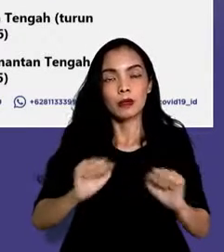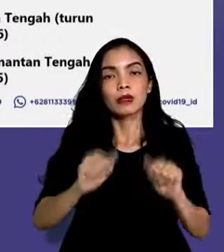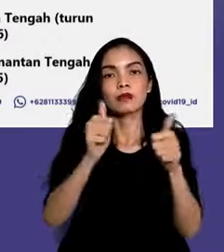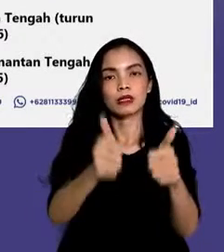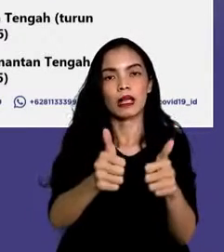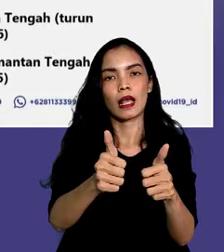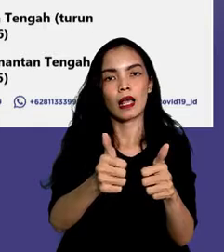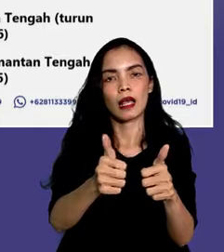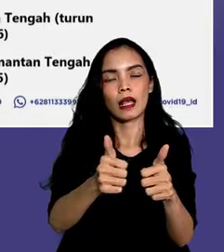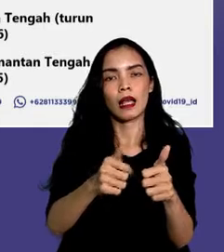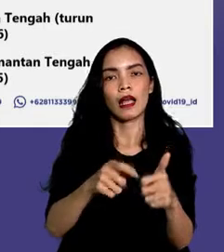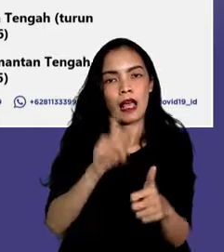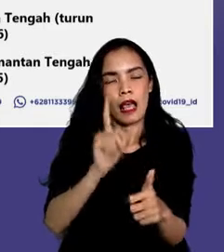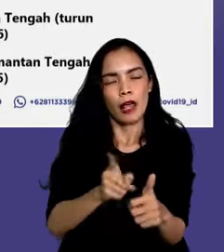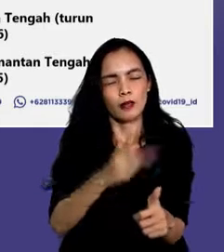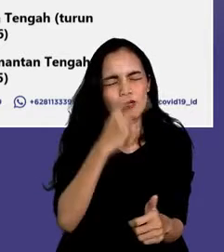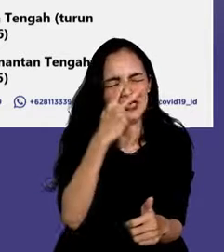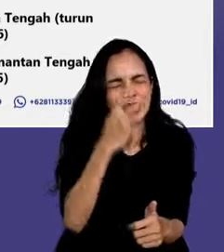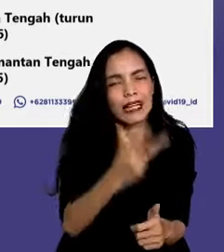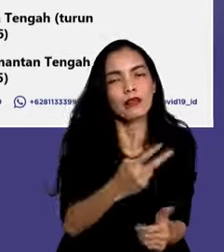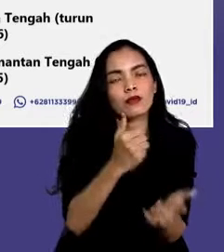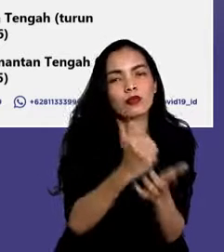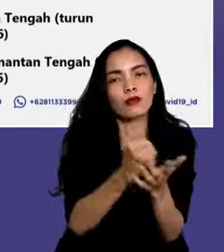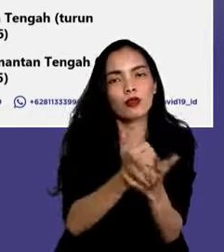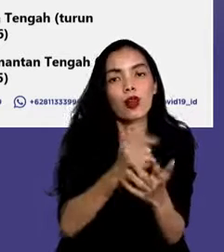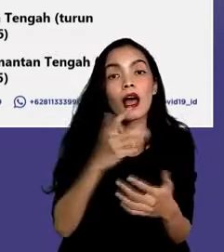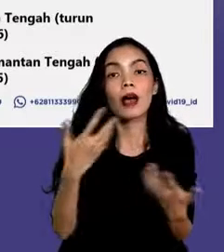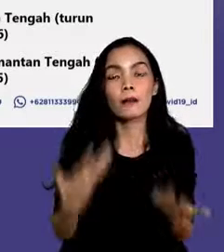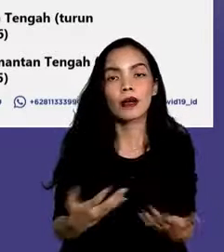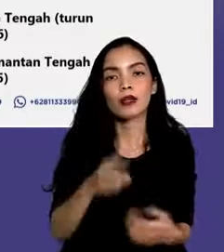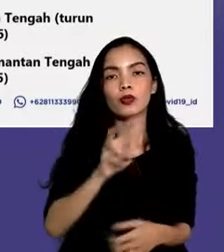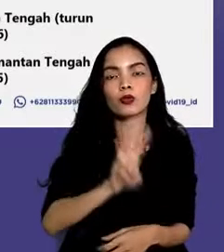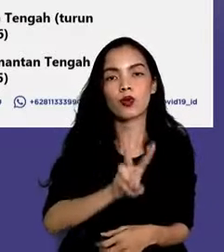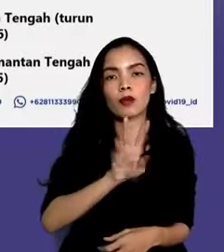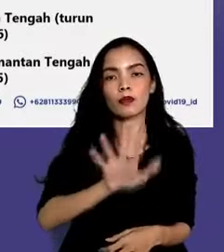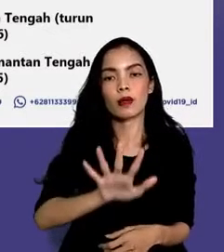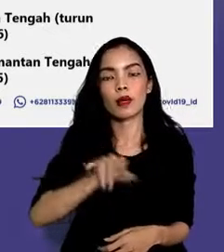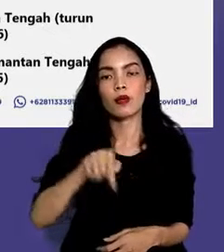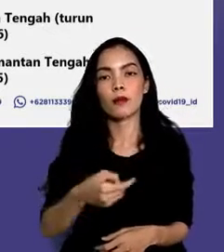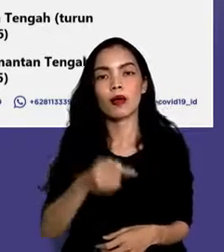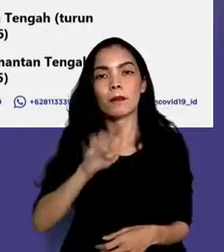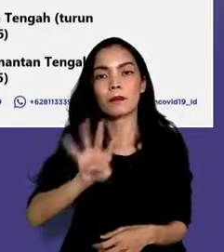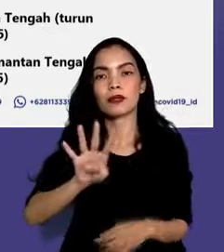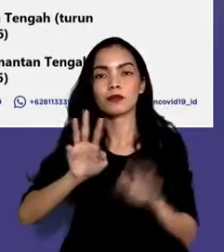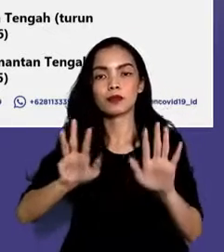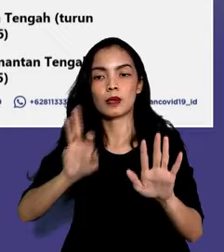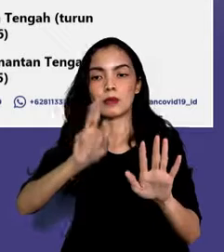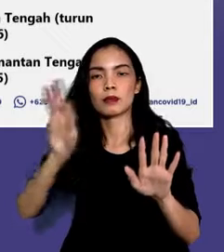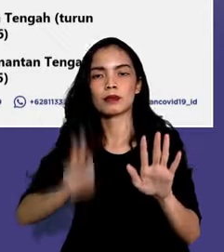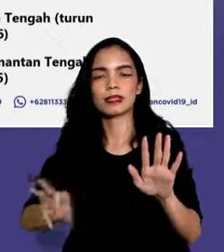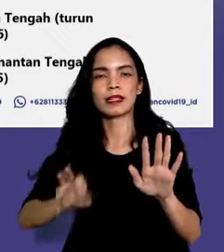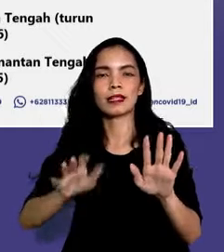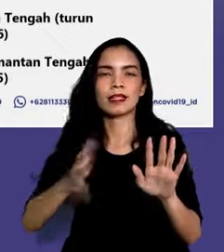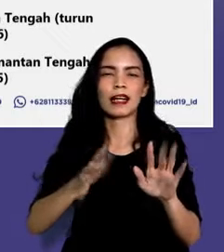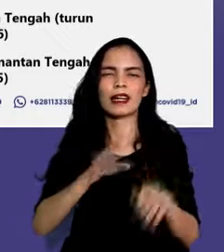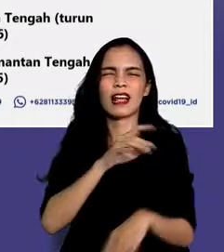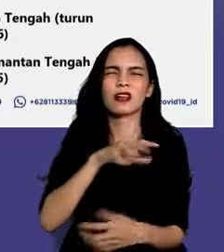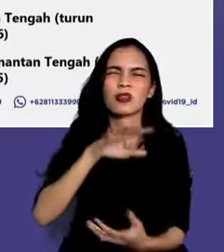Yang perlu menjadi perhatian adalah masih ada 25,49 persen atau